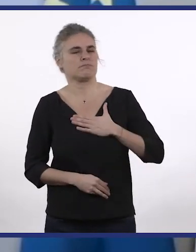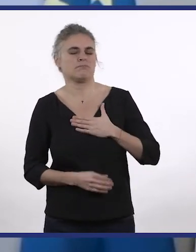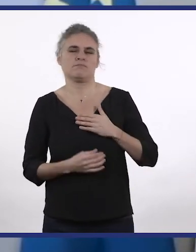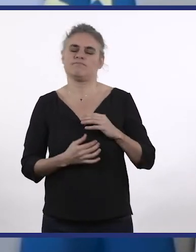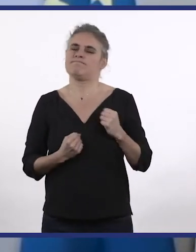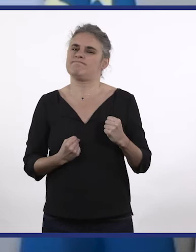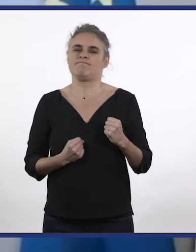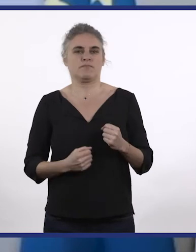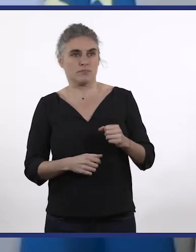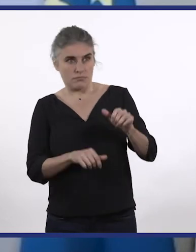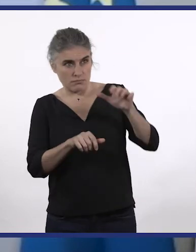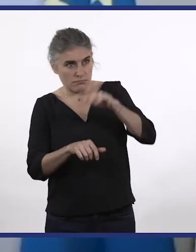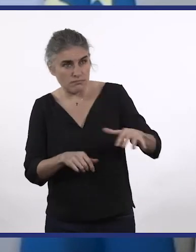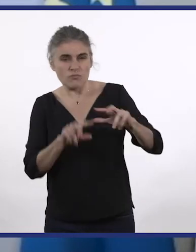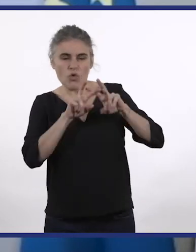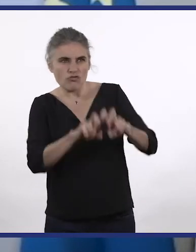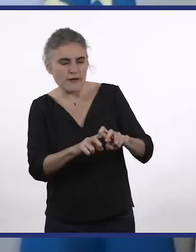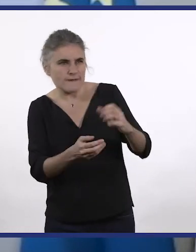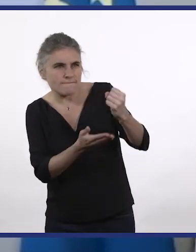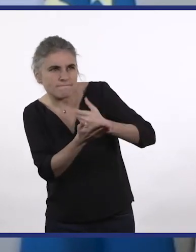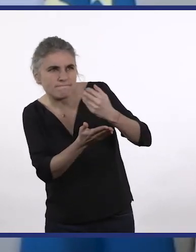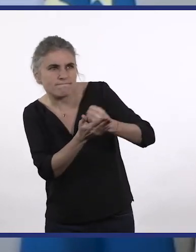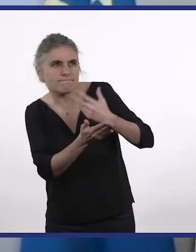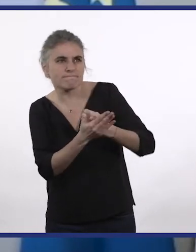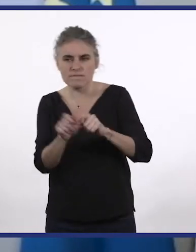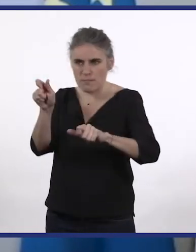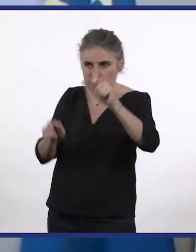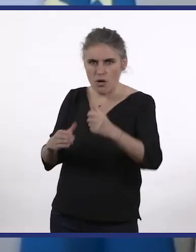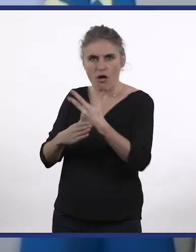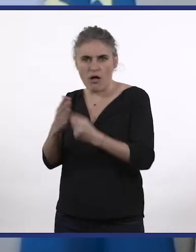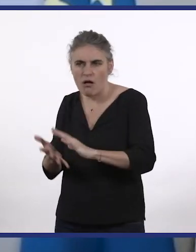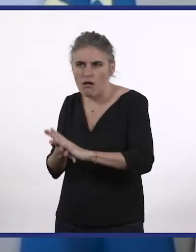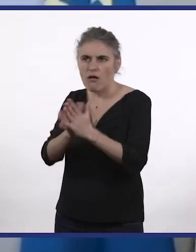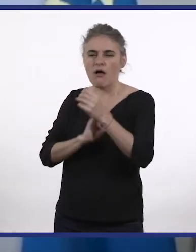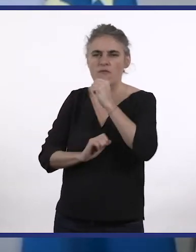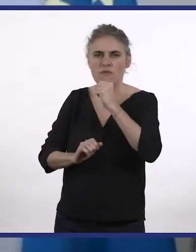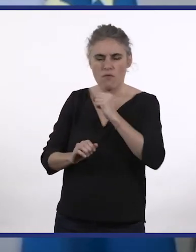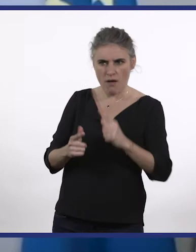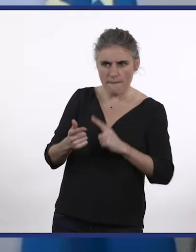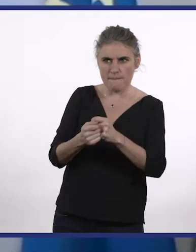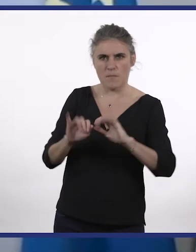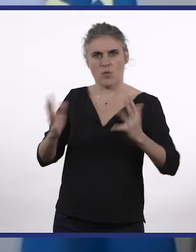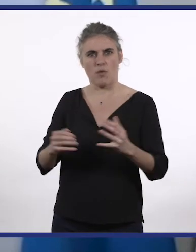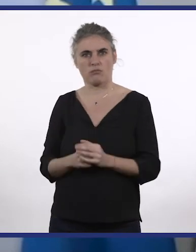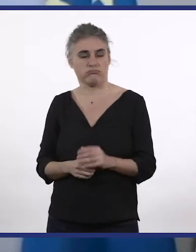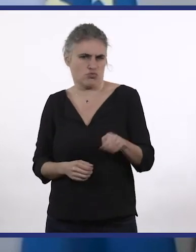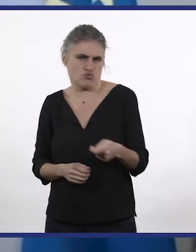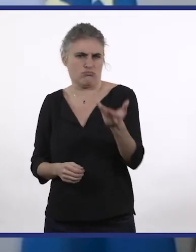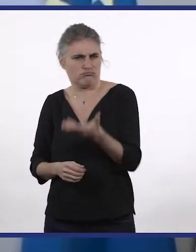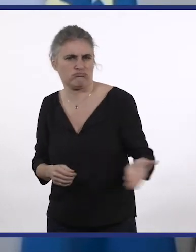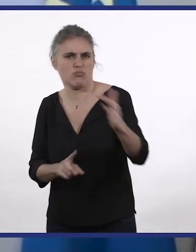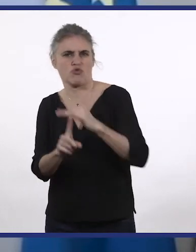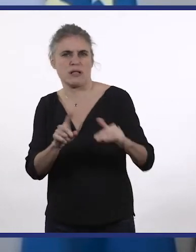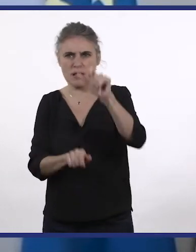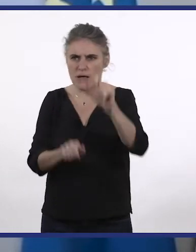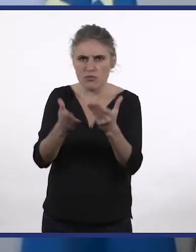ce que la recherche puisse mieux nous dire comment accompagner le vieillissement des personnes porteuses d'une trisomie. C'est un enjeu de société pour l'ensemble